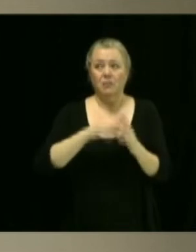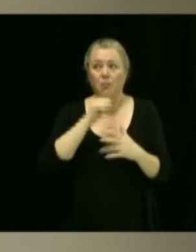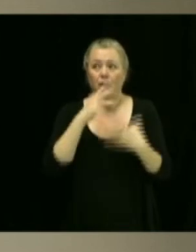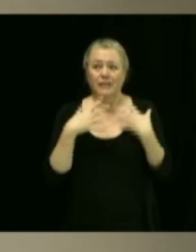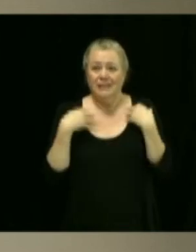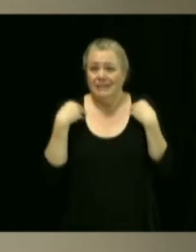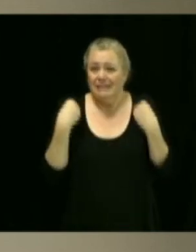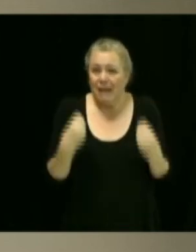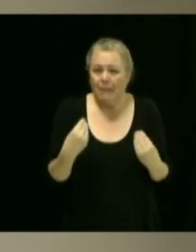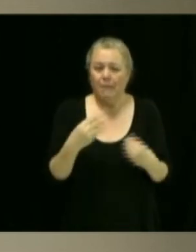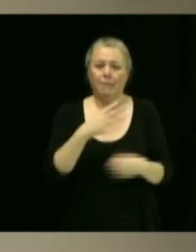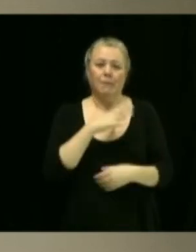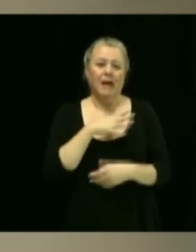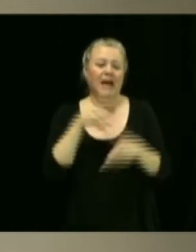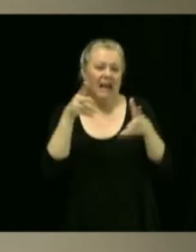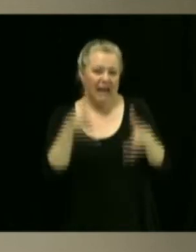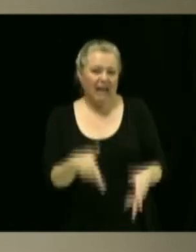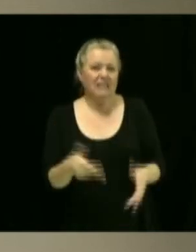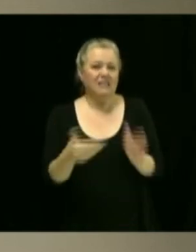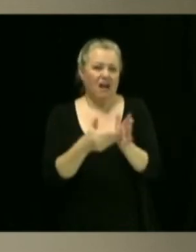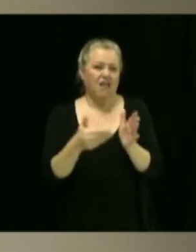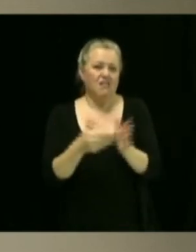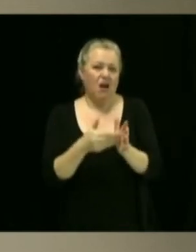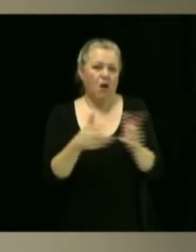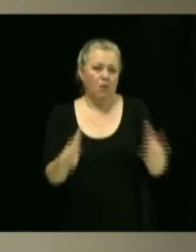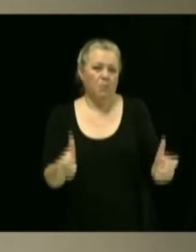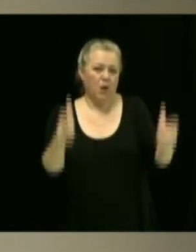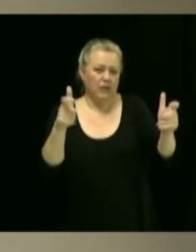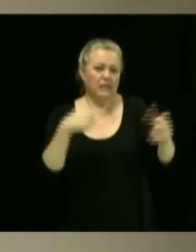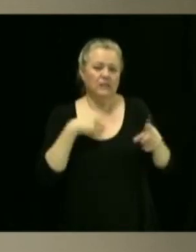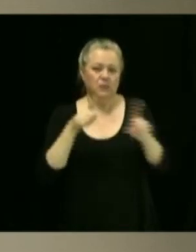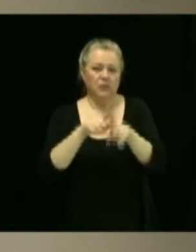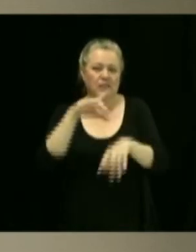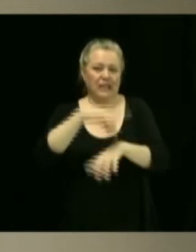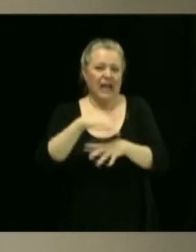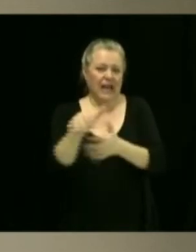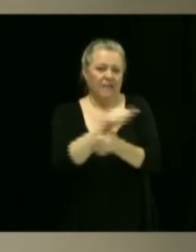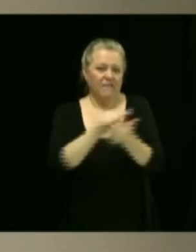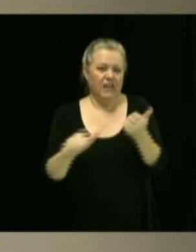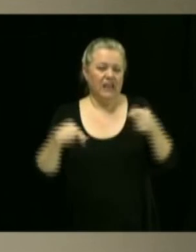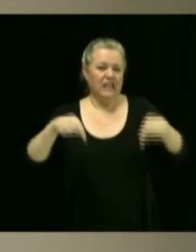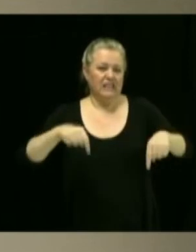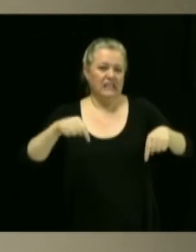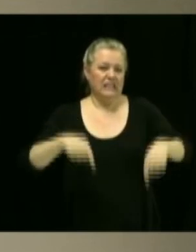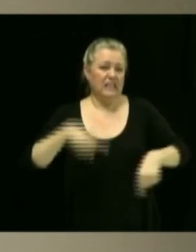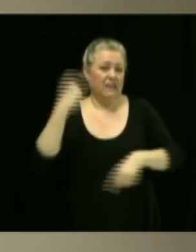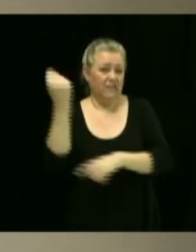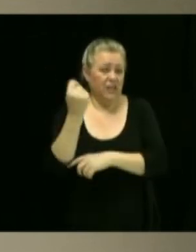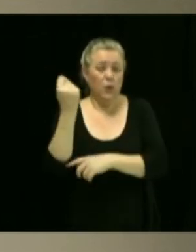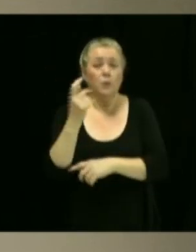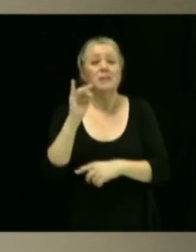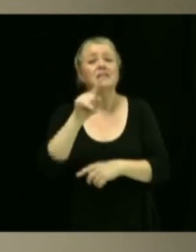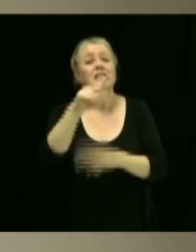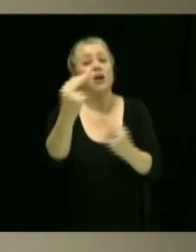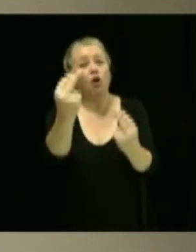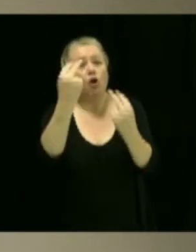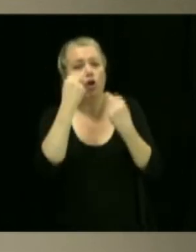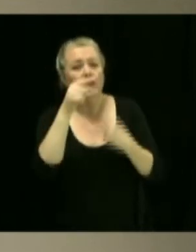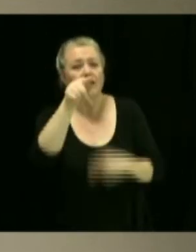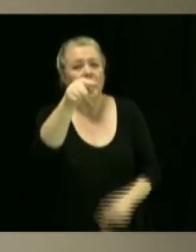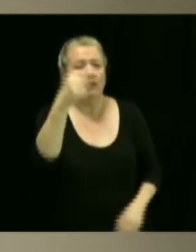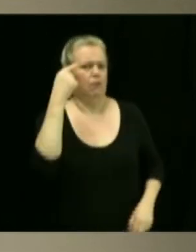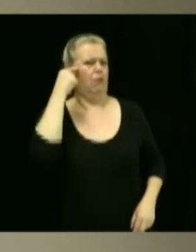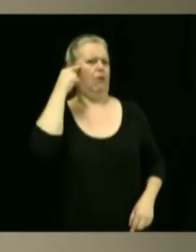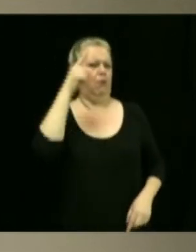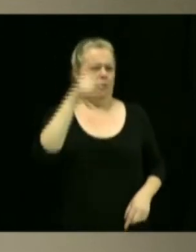même un éventail de bâtisses et de terrains vacants à Victoriaville. Et si les gens qui nous écoutent ont des opportunités qui pourraient être